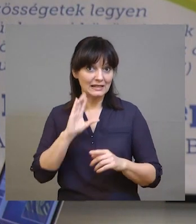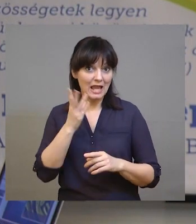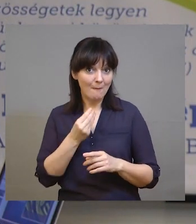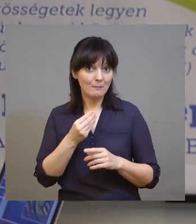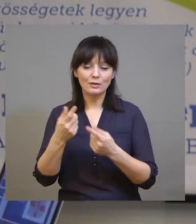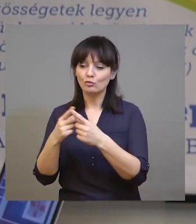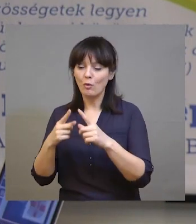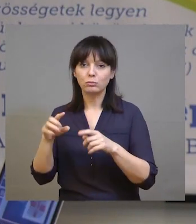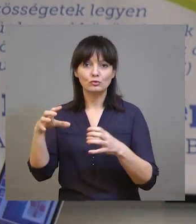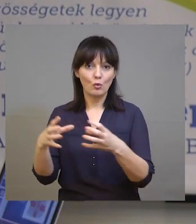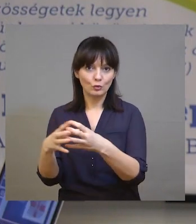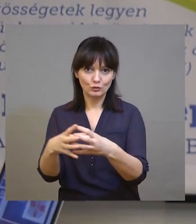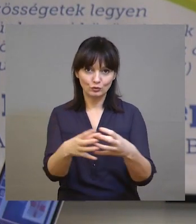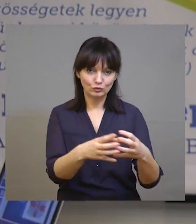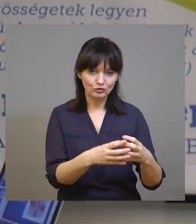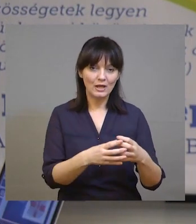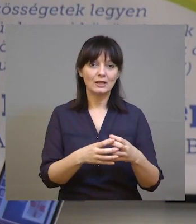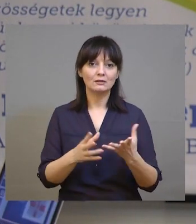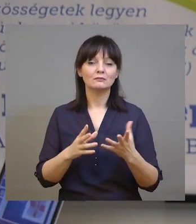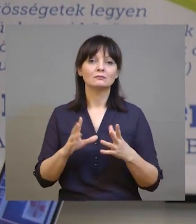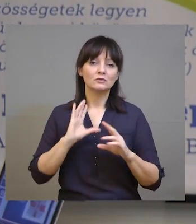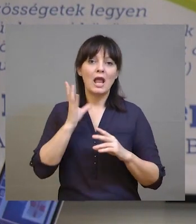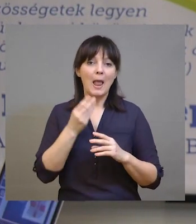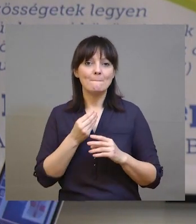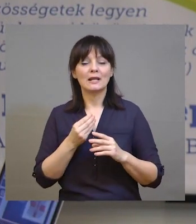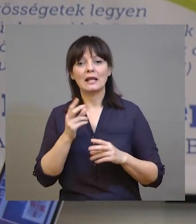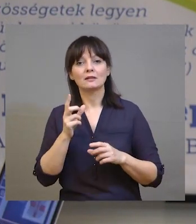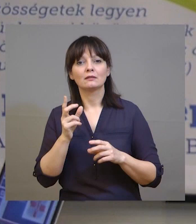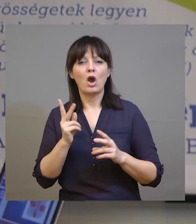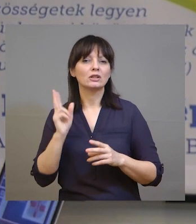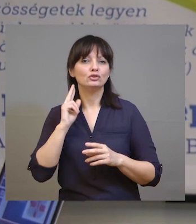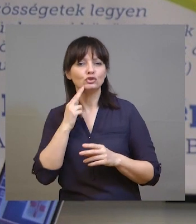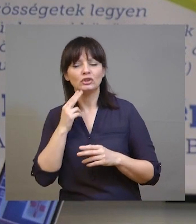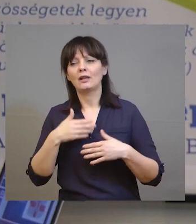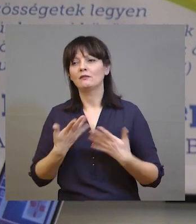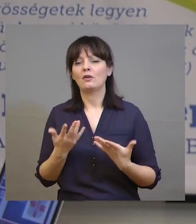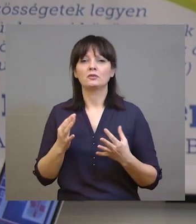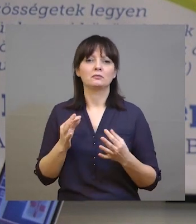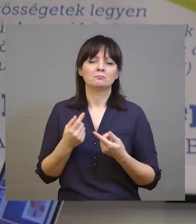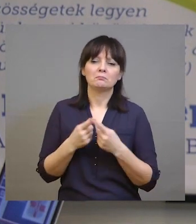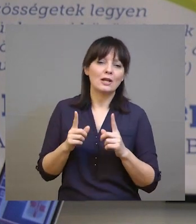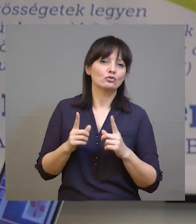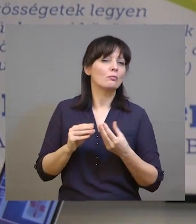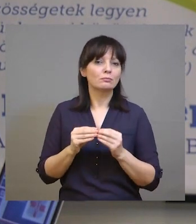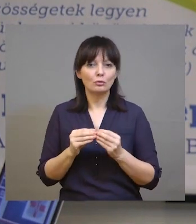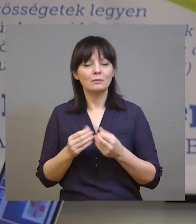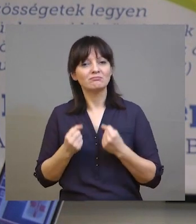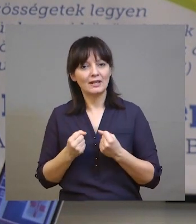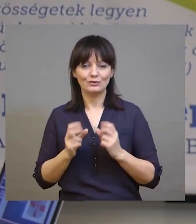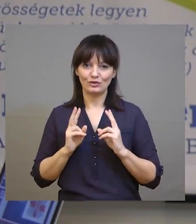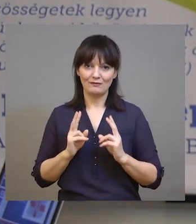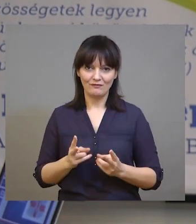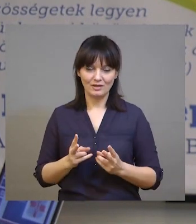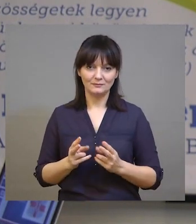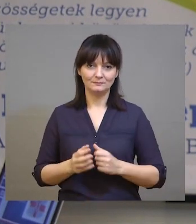keresztényként is, különböző közösségekben, azokkal az emberekkel, akik siketek, vagy éppen különböző más